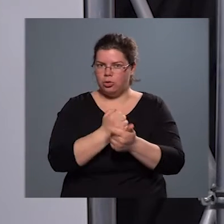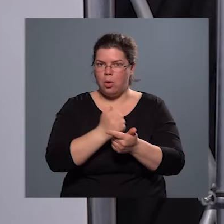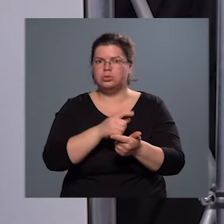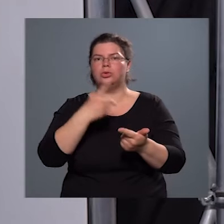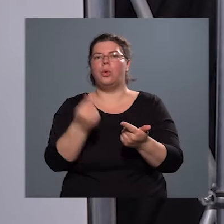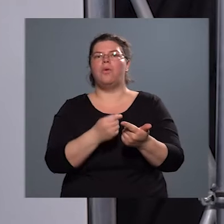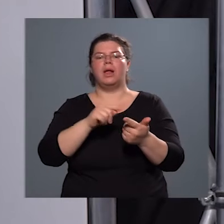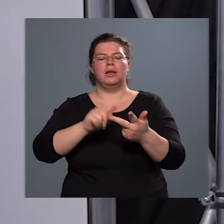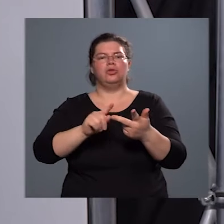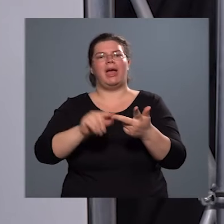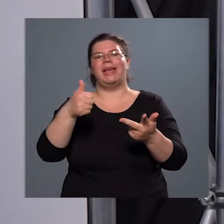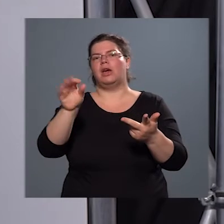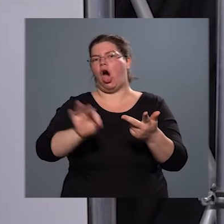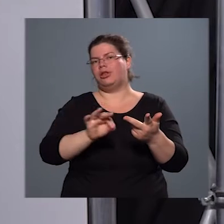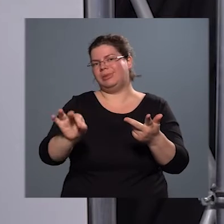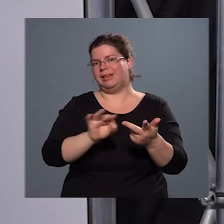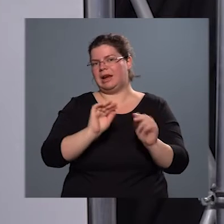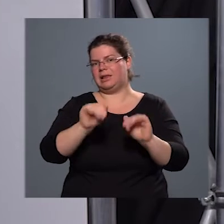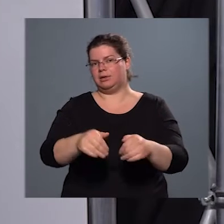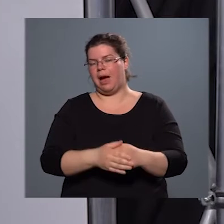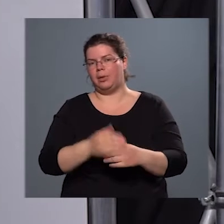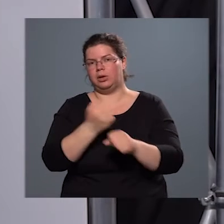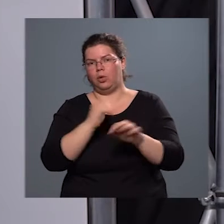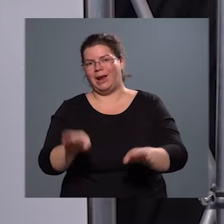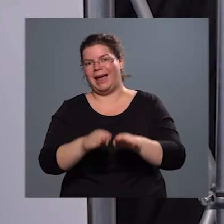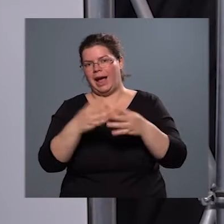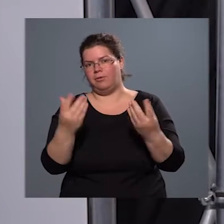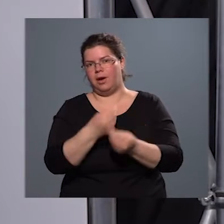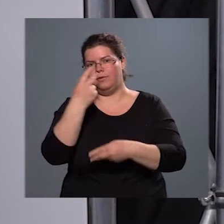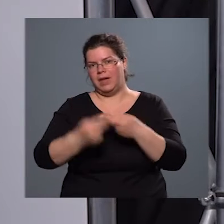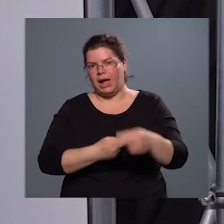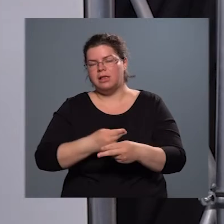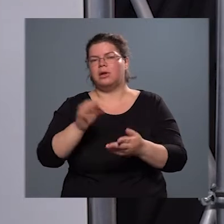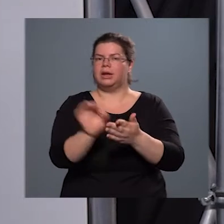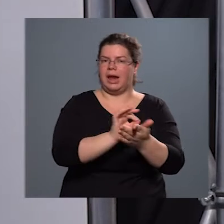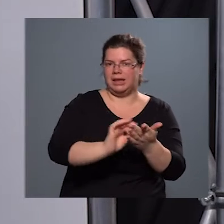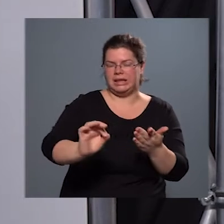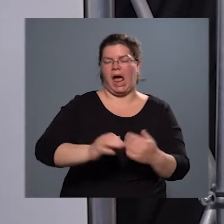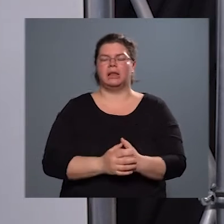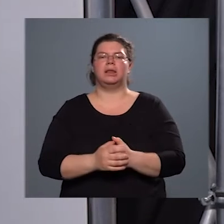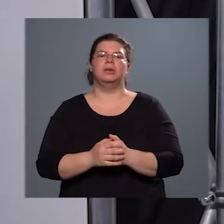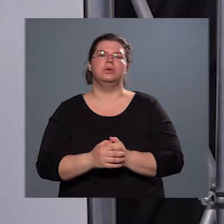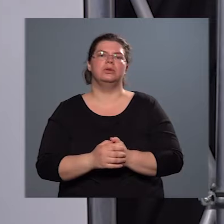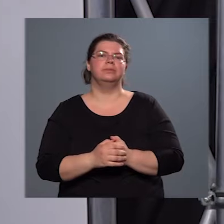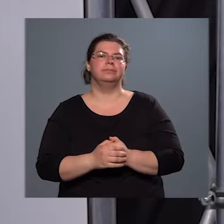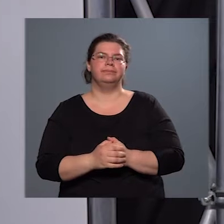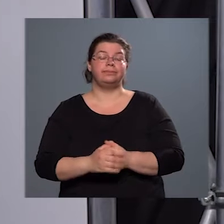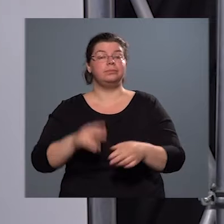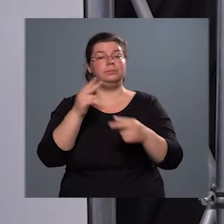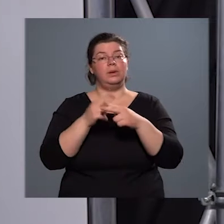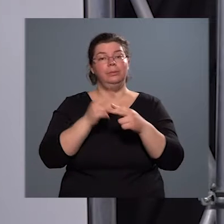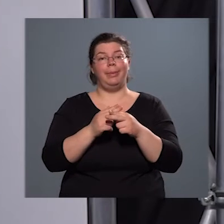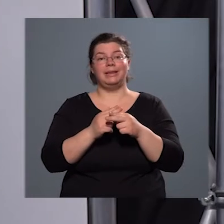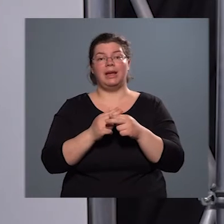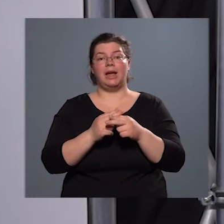adminisztrációt támogató kollégával végezzük el a regisztrációt, a betegek